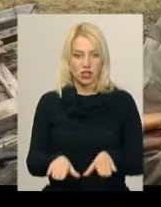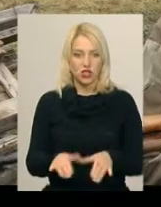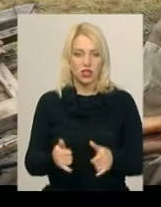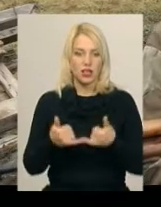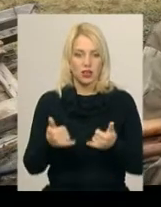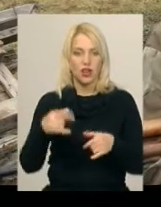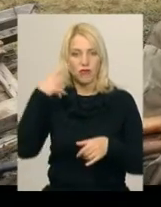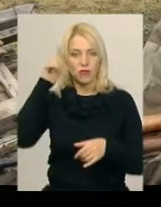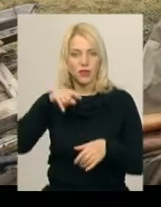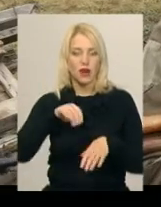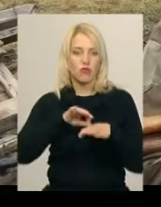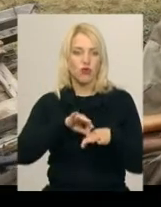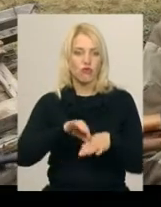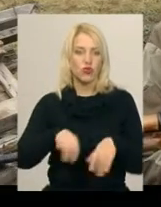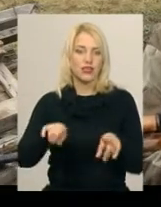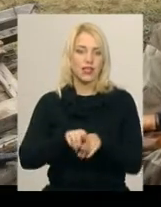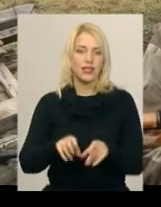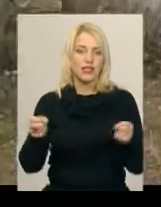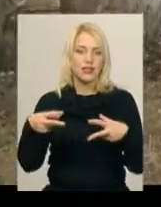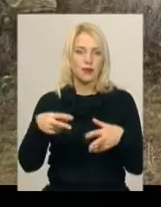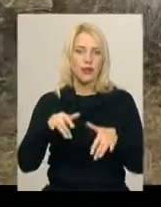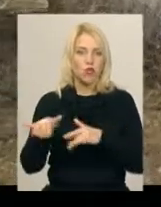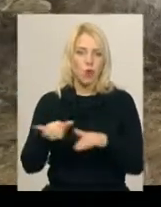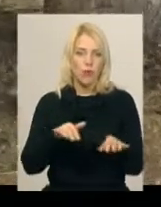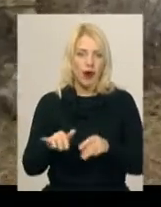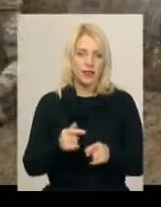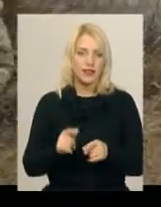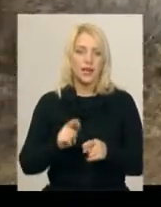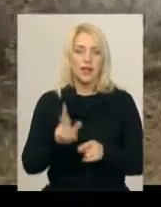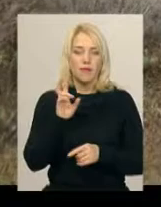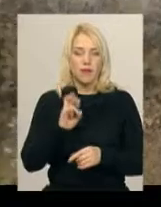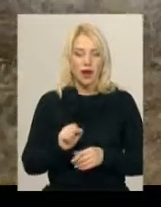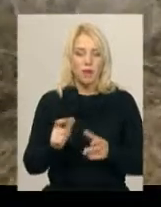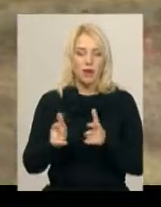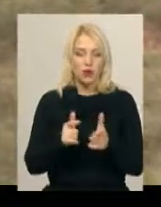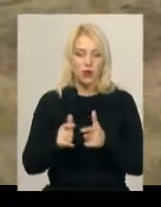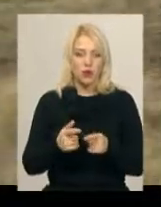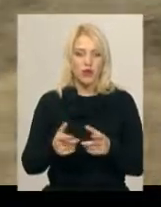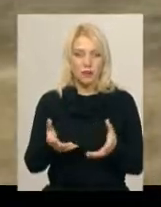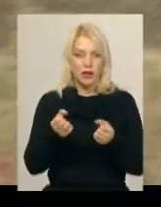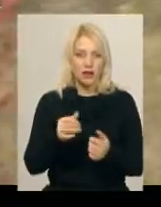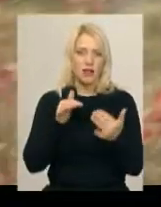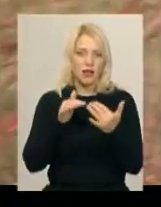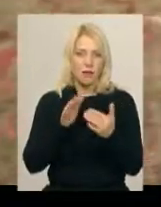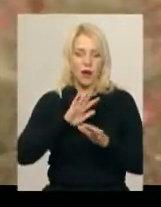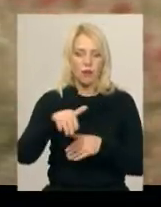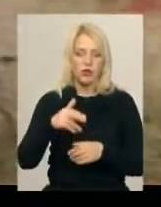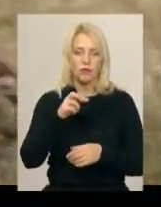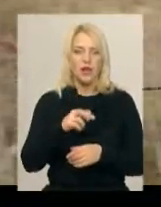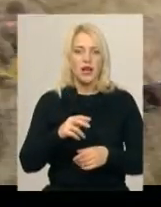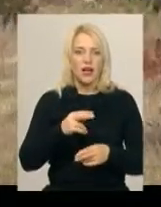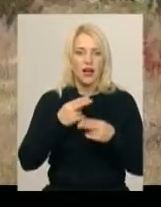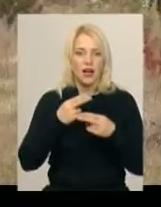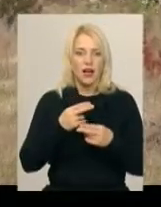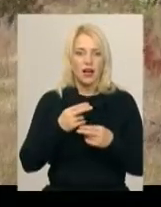для вміння проводити такі спецоперації. На підготовлених рубежах прикордонники прийняли бій, після чого за підтримки бронетехніки перейшли у